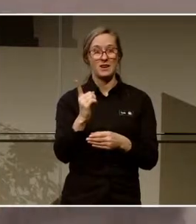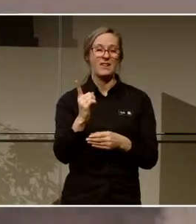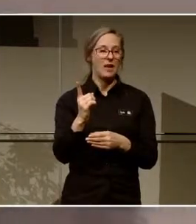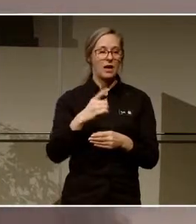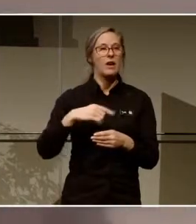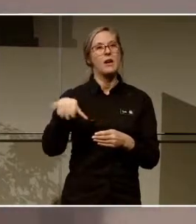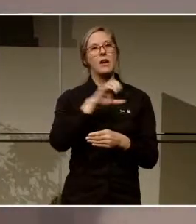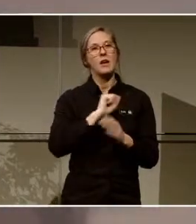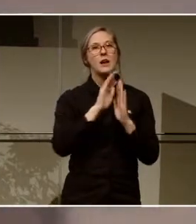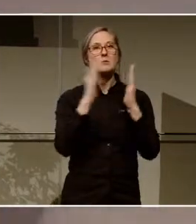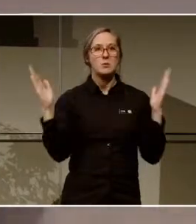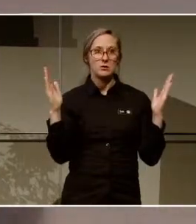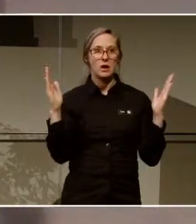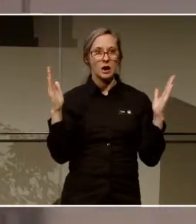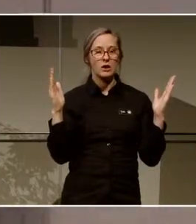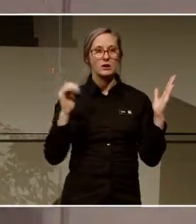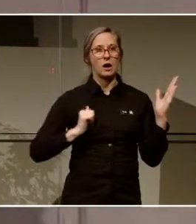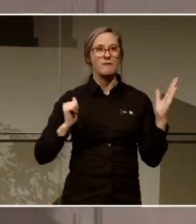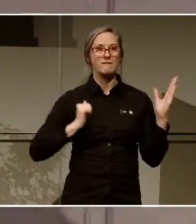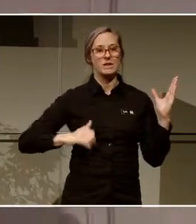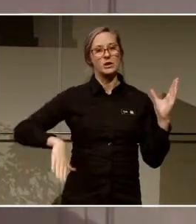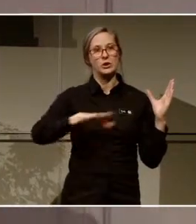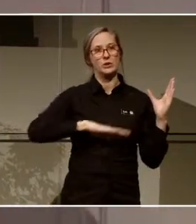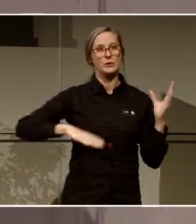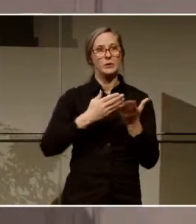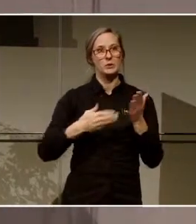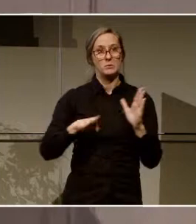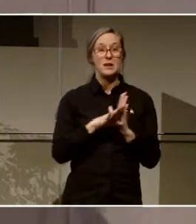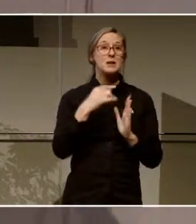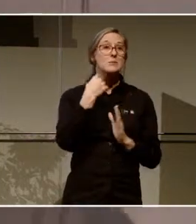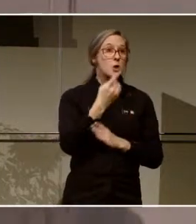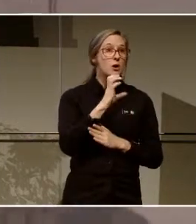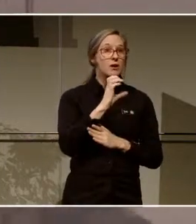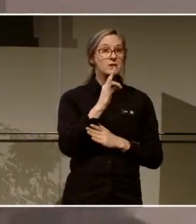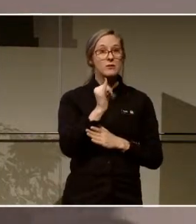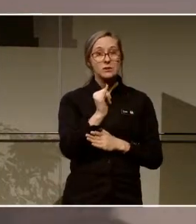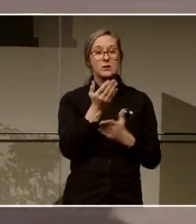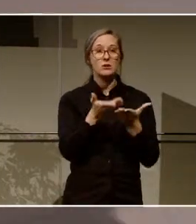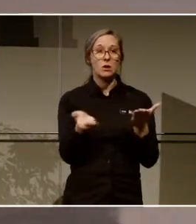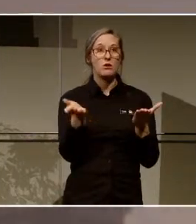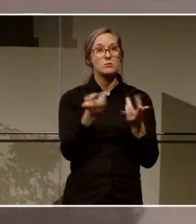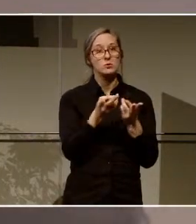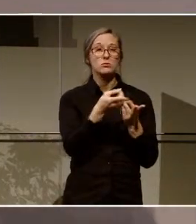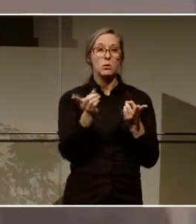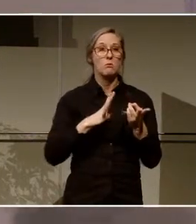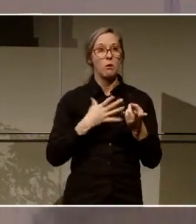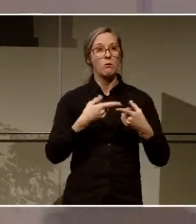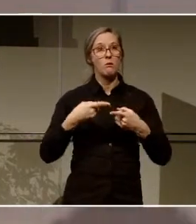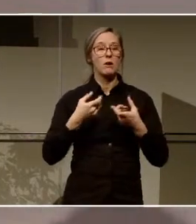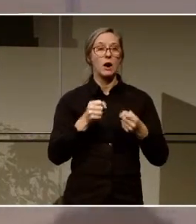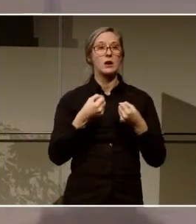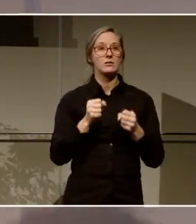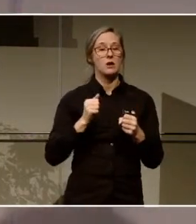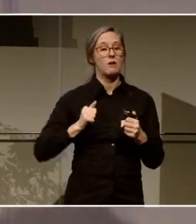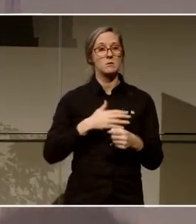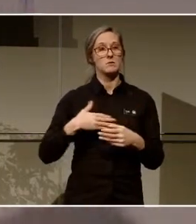ytan. Imorgon har vi en SFI-dag till exempel. Och då kommer de att ha många olika aktiviteter ute i